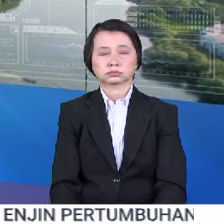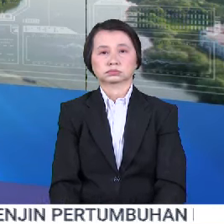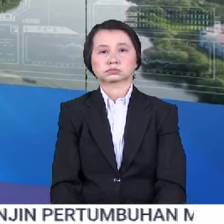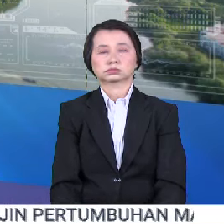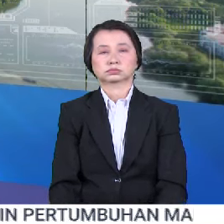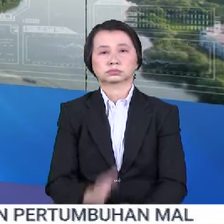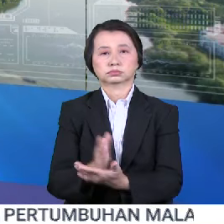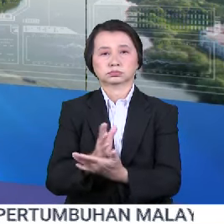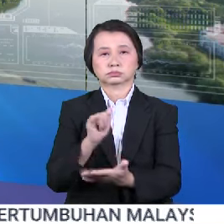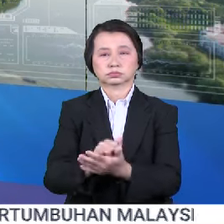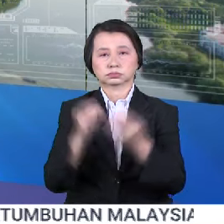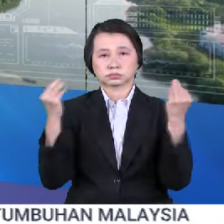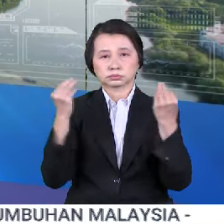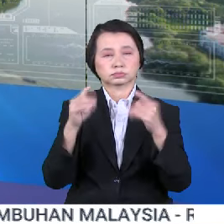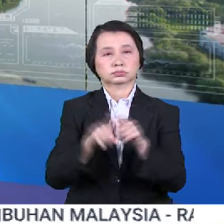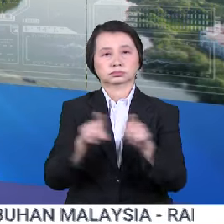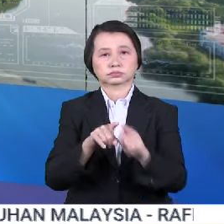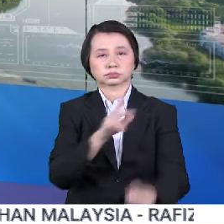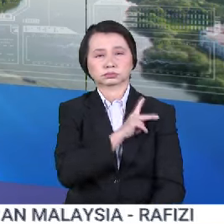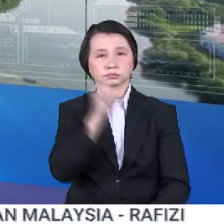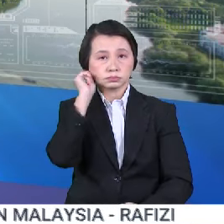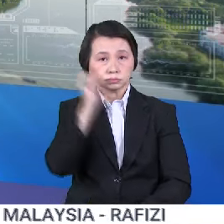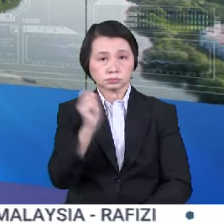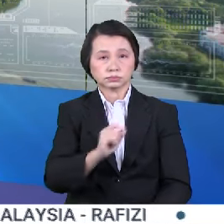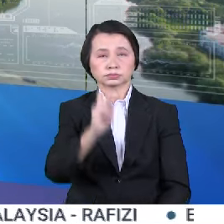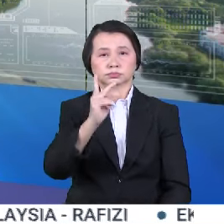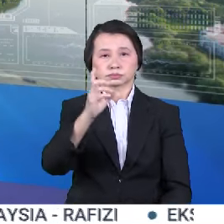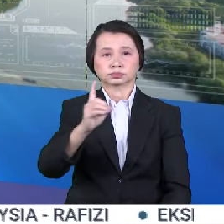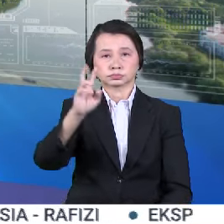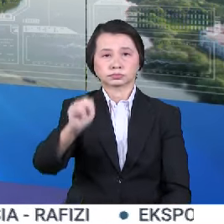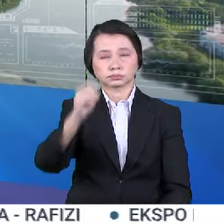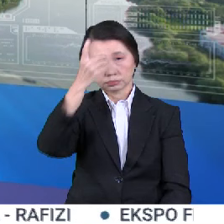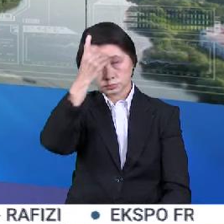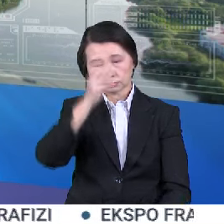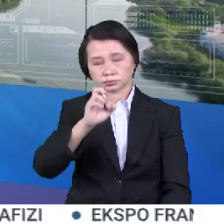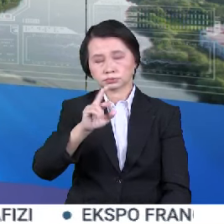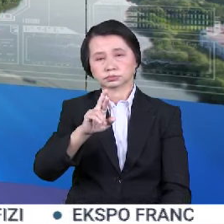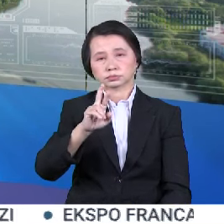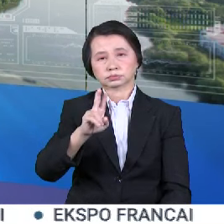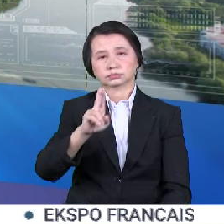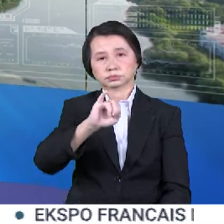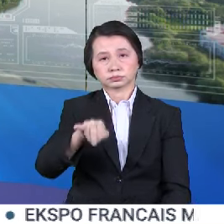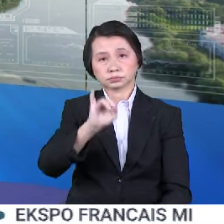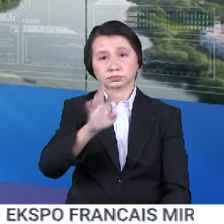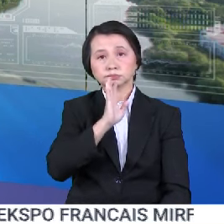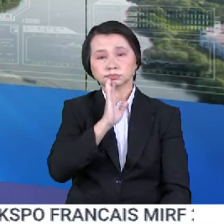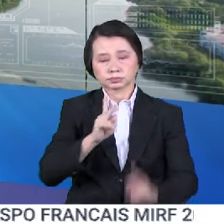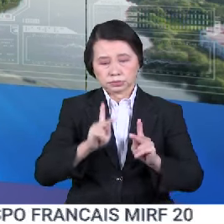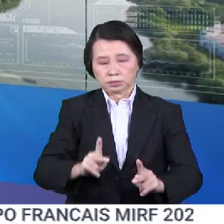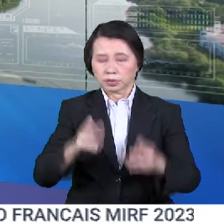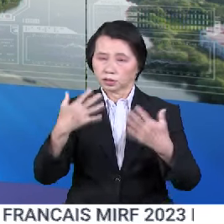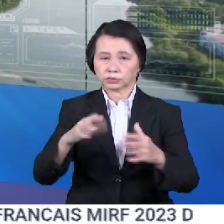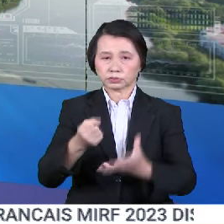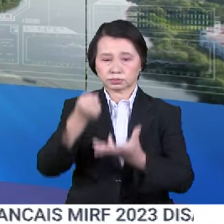Sementara itu, dalam majlis yang sama, Ketua Setiausaha Kementerian Dalam Negeri KDN, Datu Ruji Ubi, memaklumkan bahawa pihaknya telah